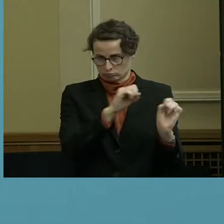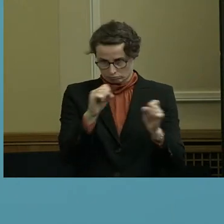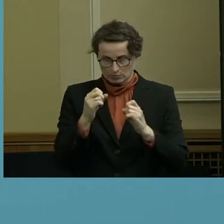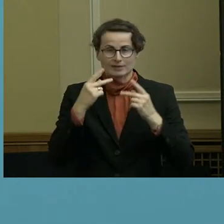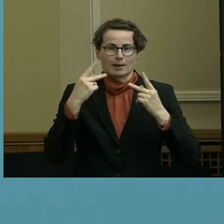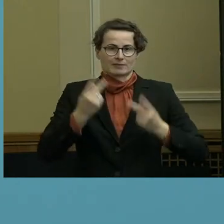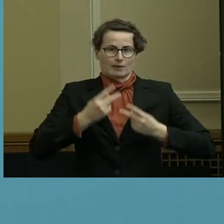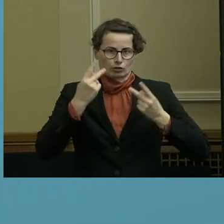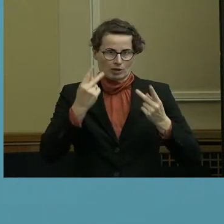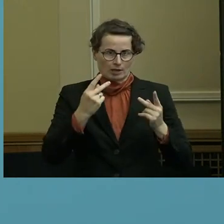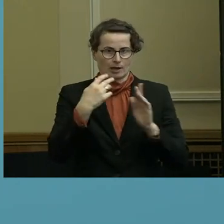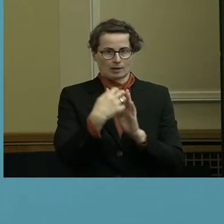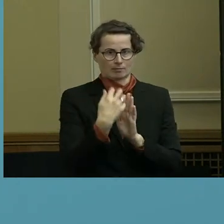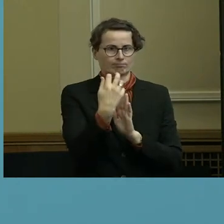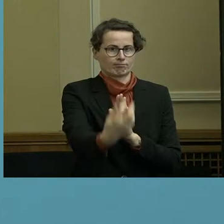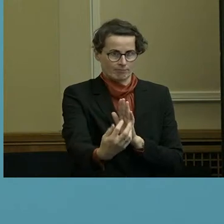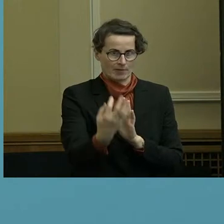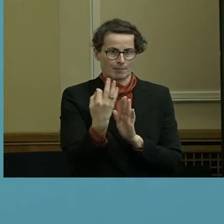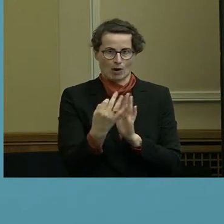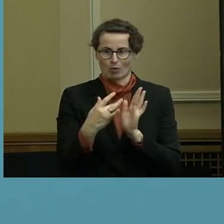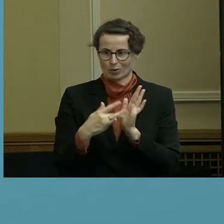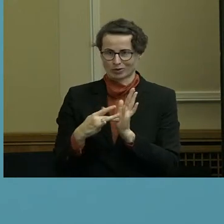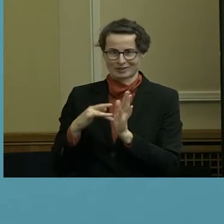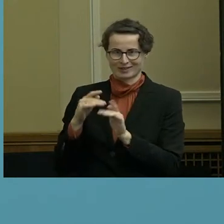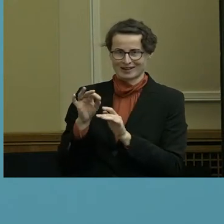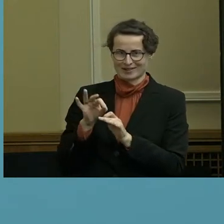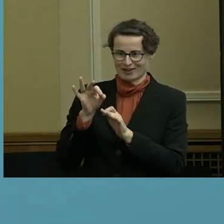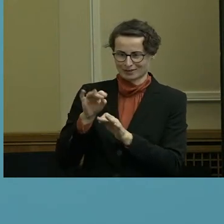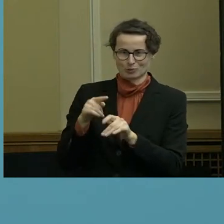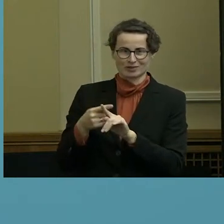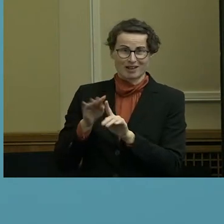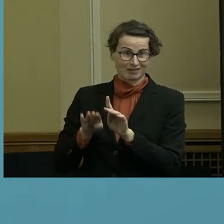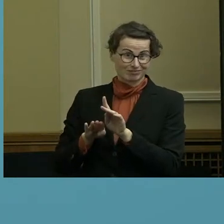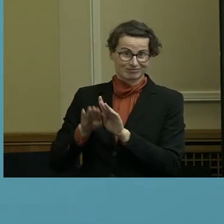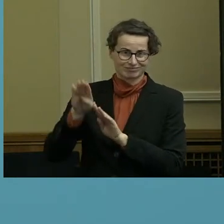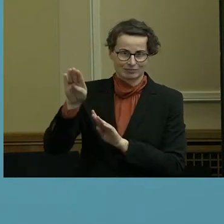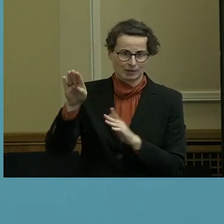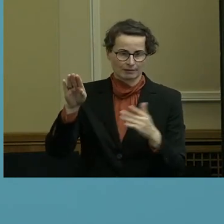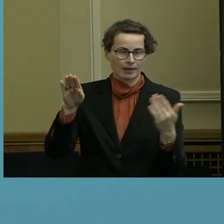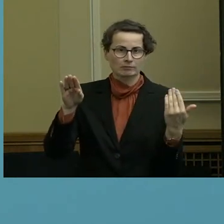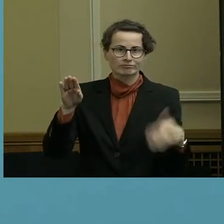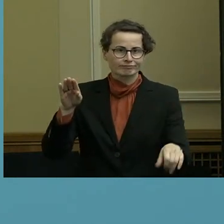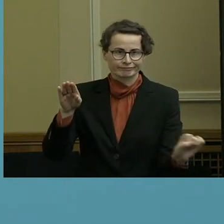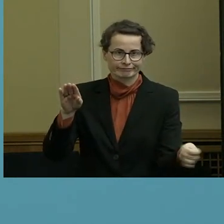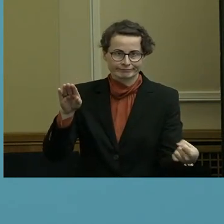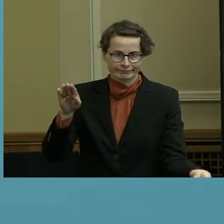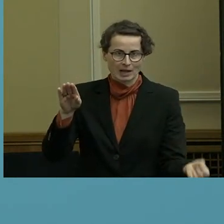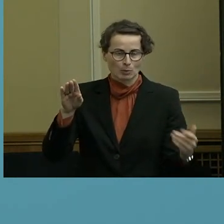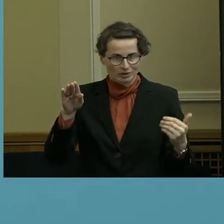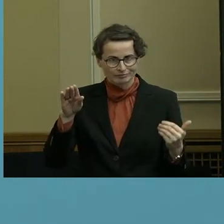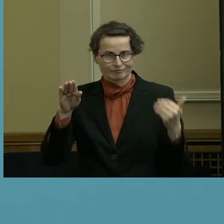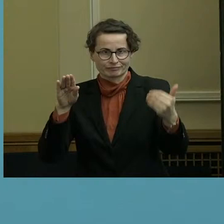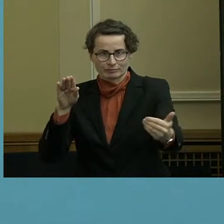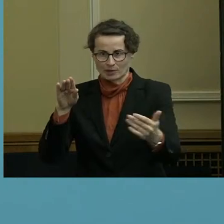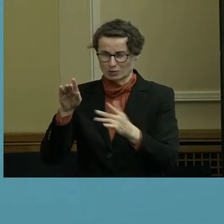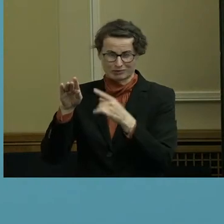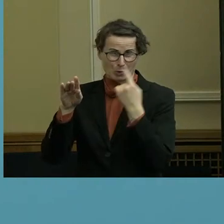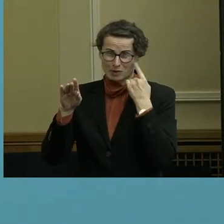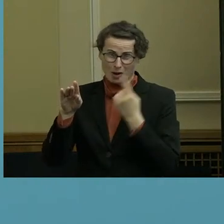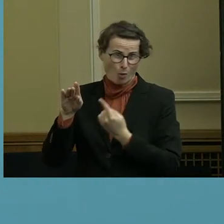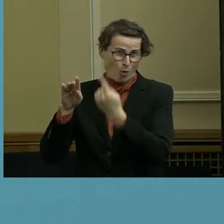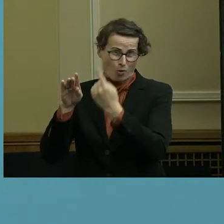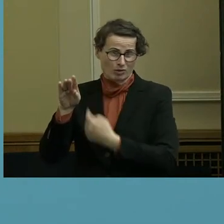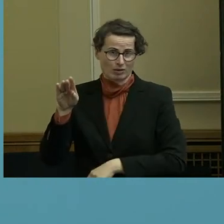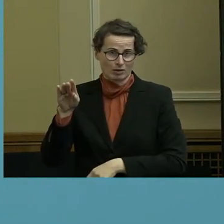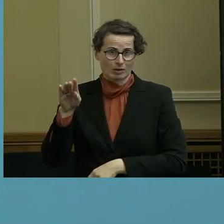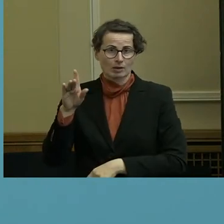herbeigeführt worden. Also angesichts der Infektionszahlen, die ein hohes Niveau haben. Wir